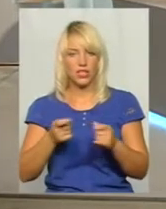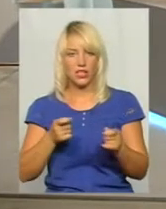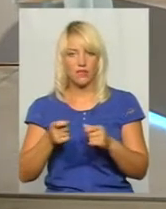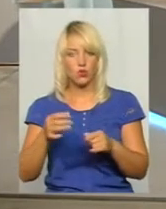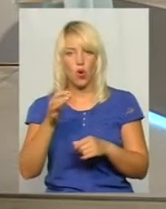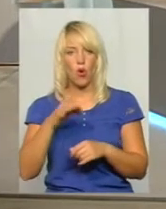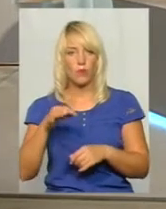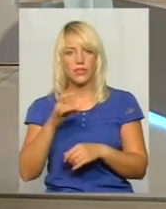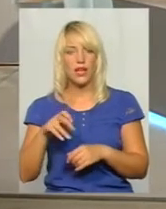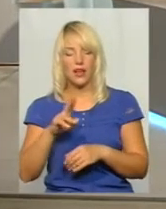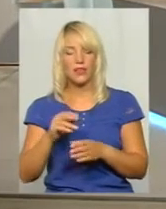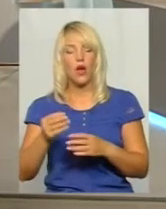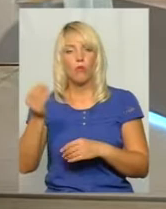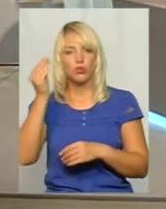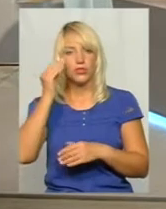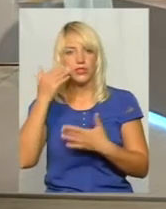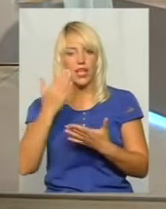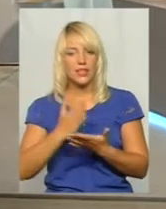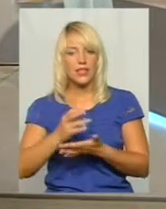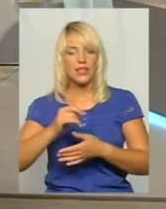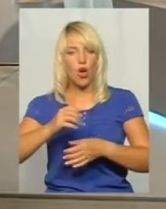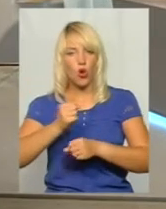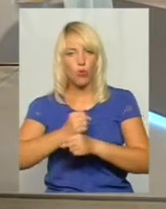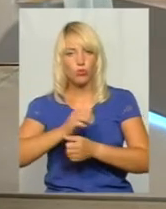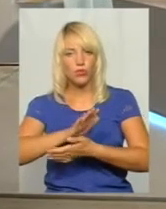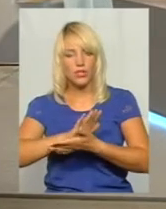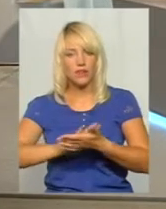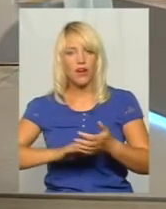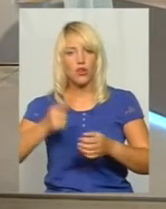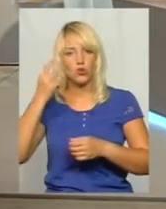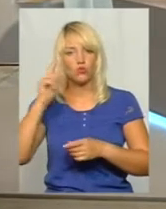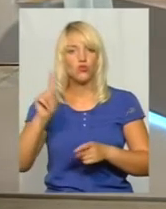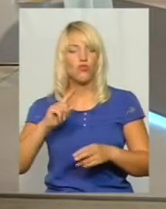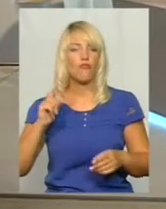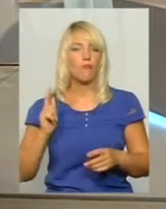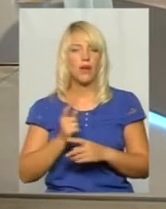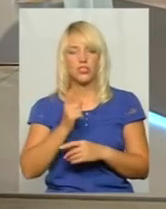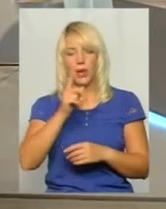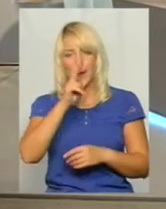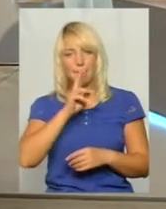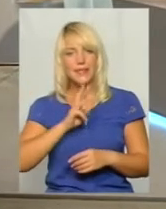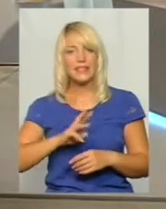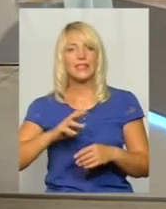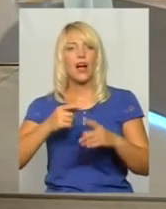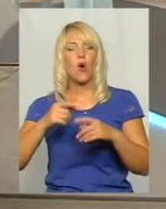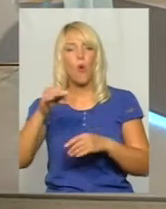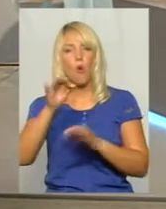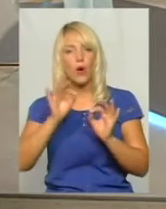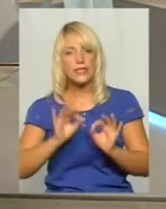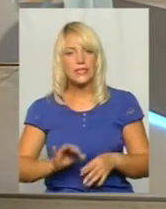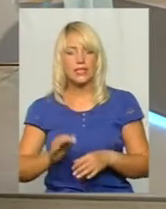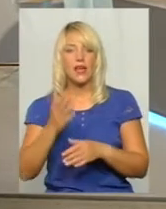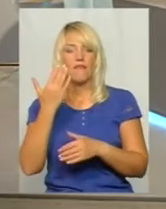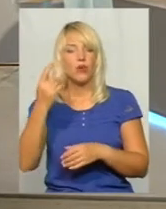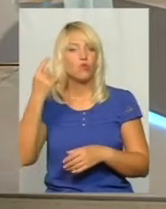позиція є, робота триває. І я думаю, що буквально в перших місяцях осені ви почуєте і побачите